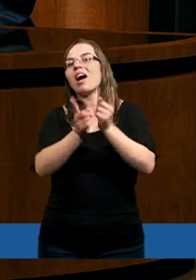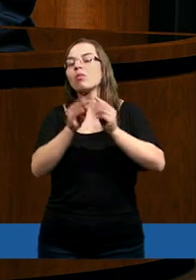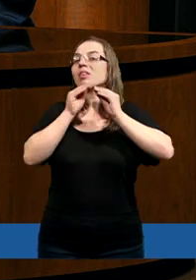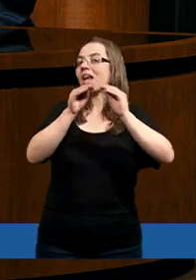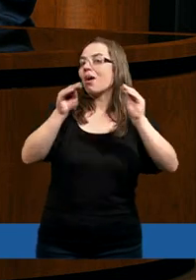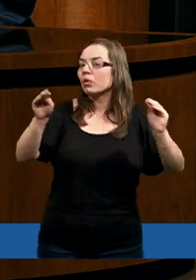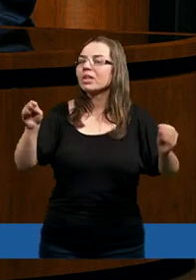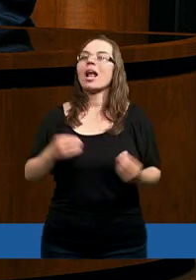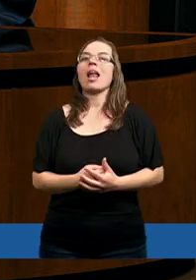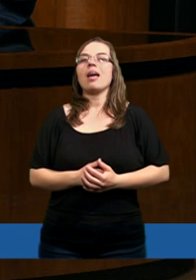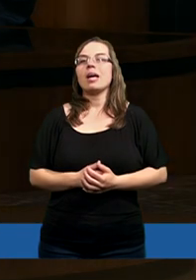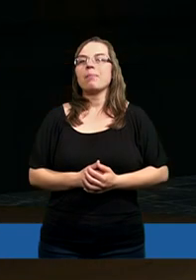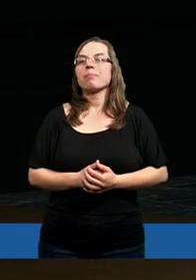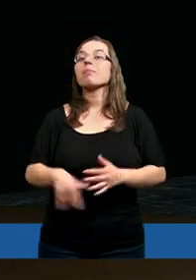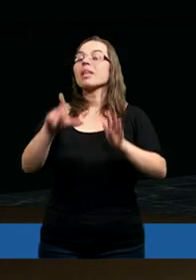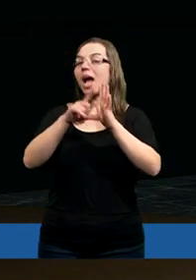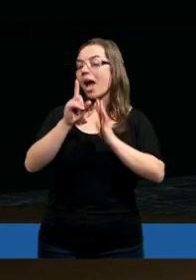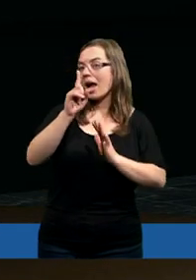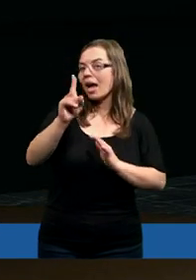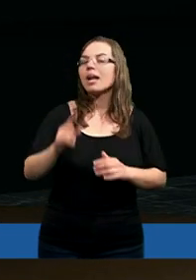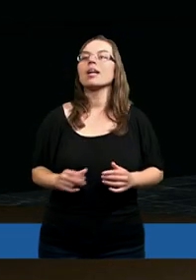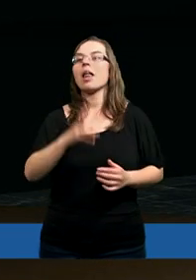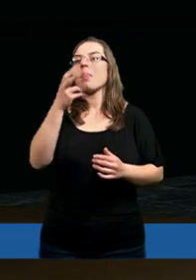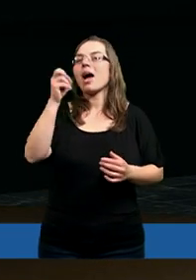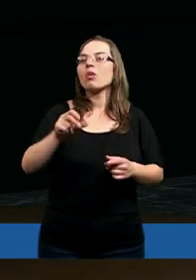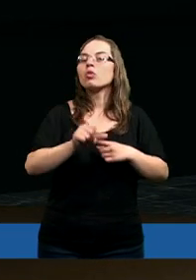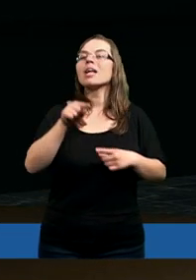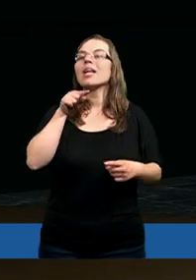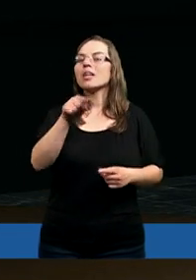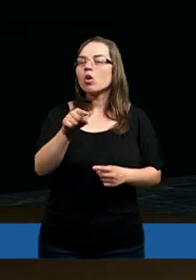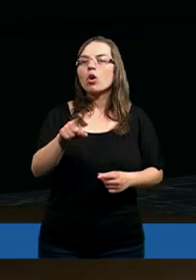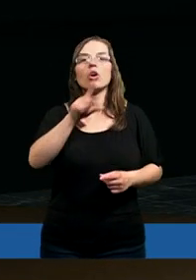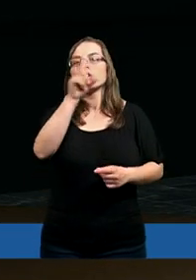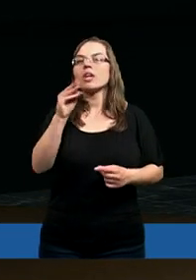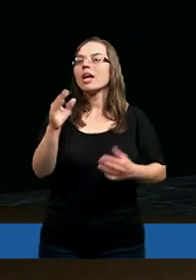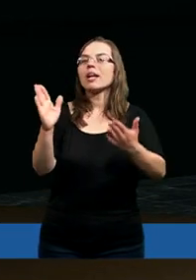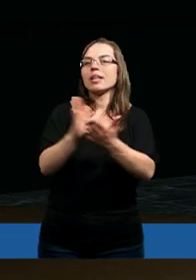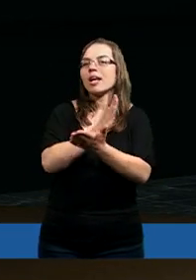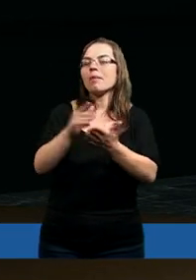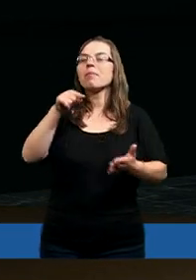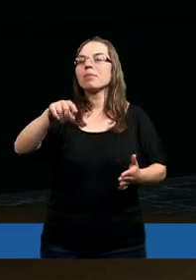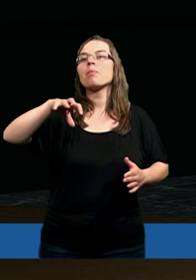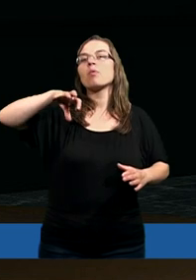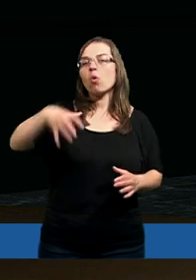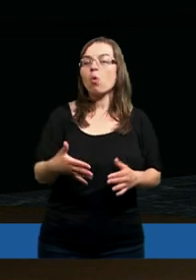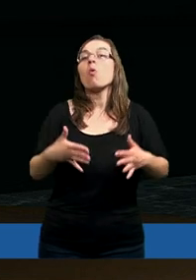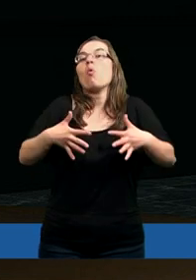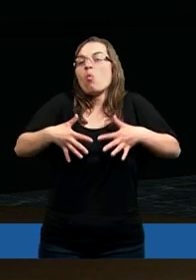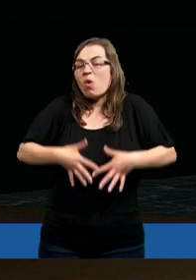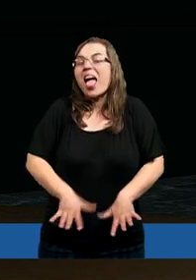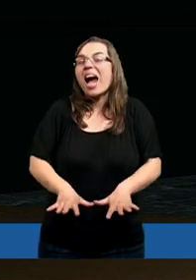fałszywi nauczyciele, ale najgorsze jest to, że niektórzy w tym zborze